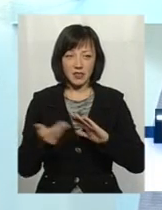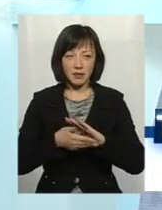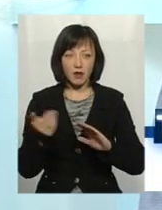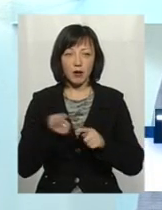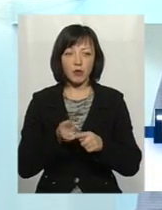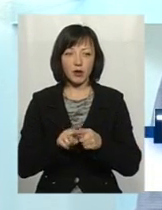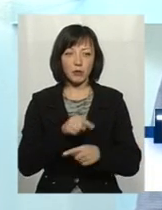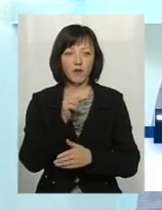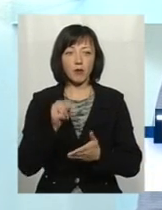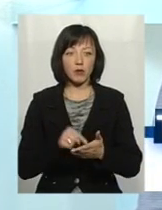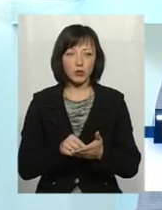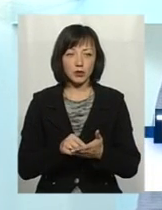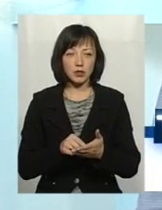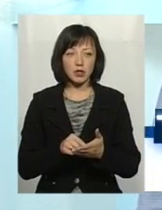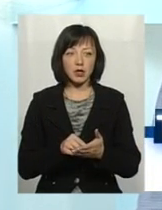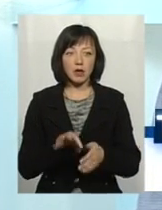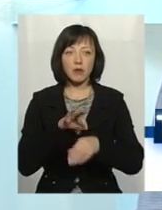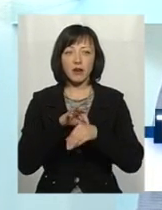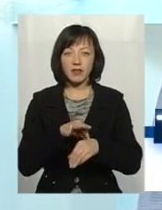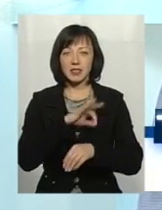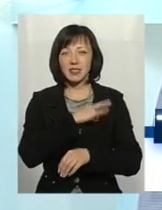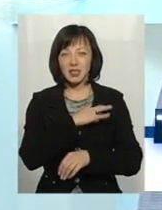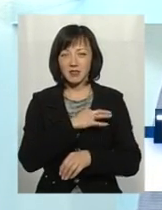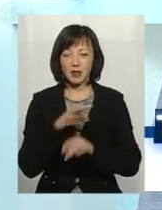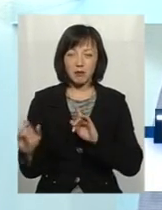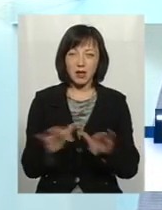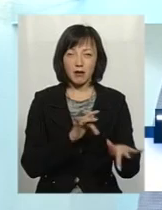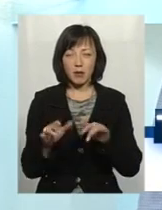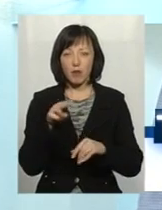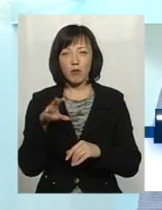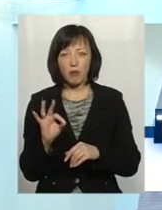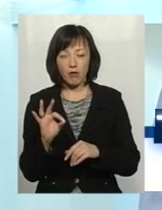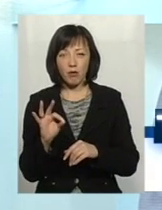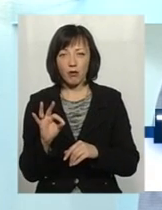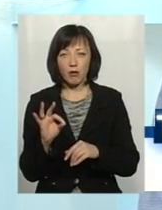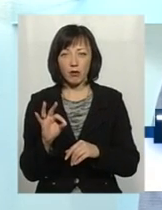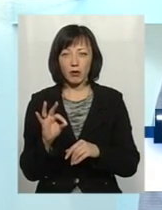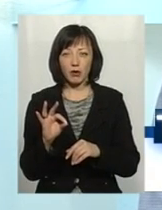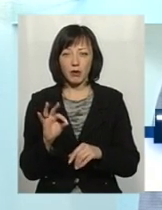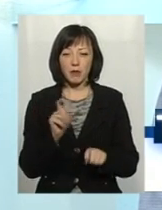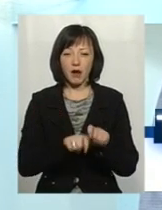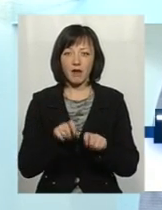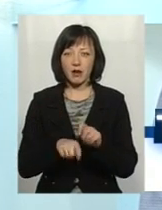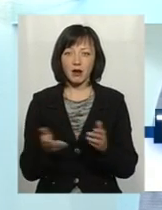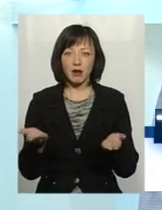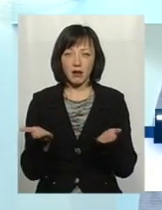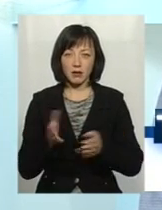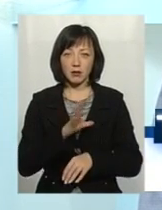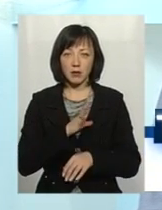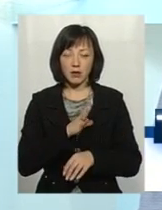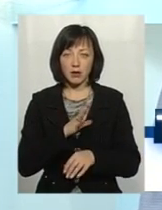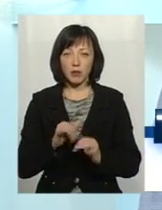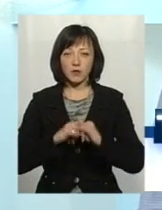на допроси. Проводили слідственні мероприятия, ну, мабуть, це, скажімо, провірки були, по